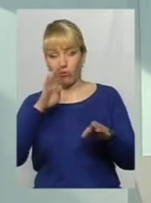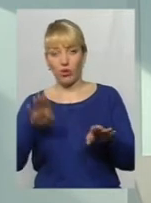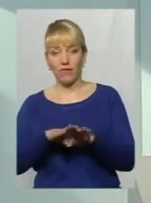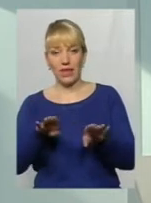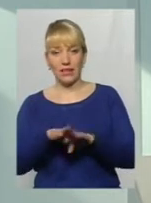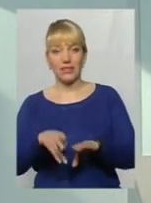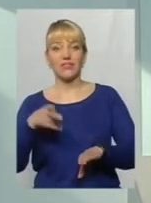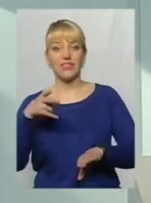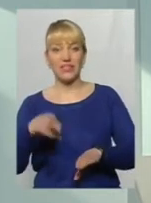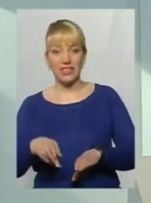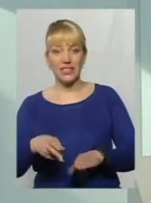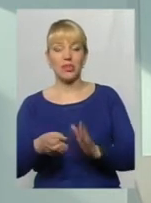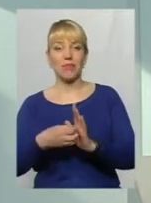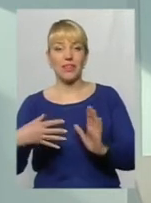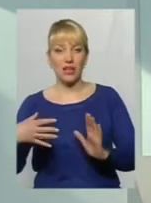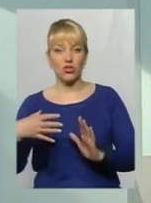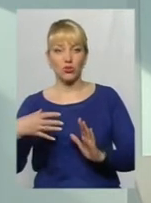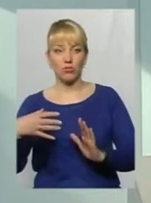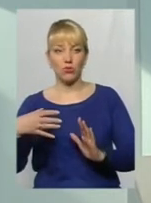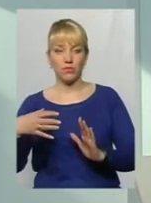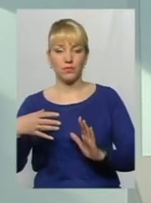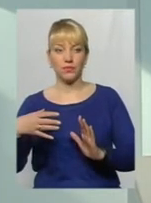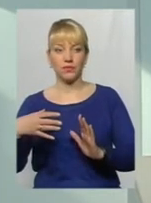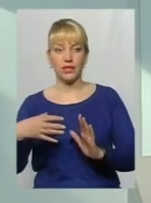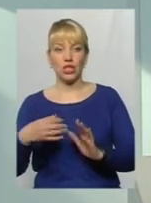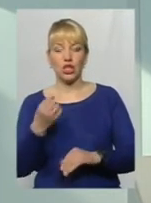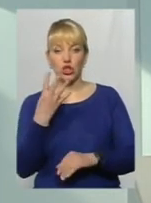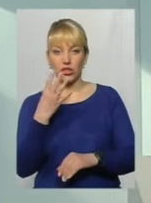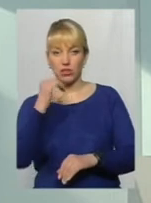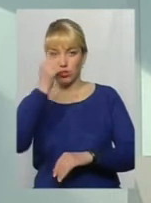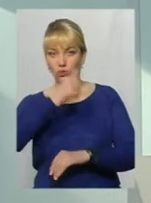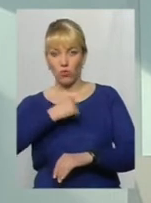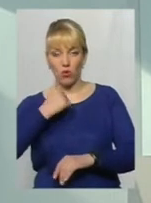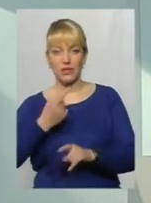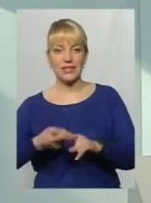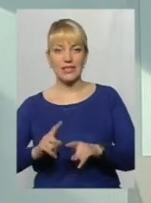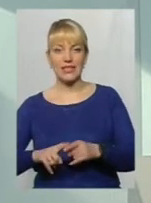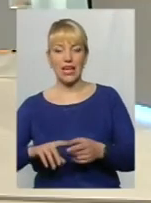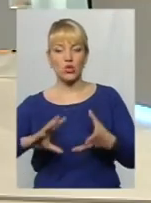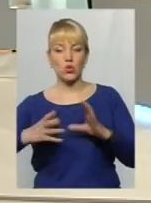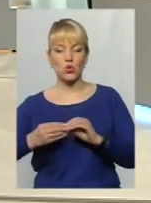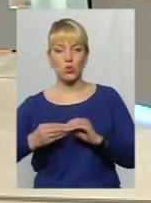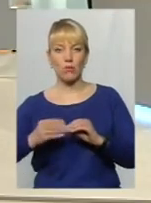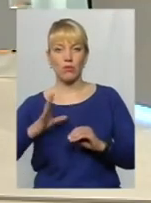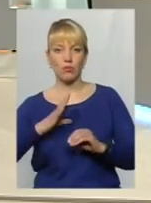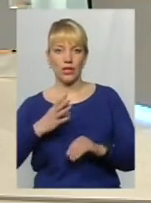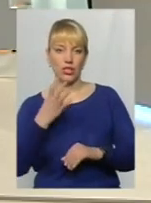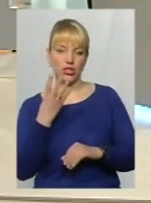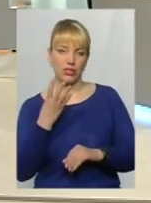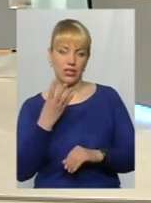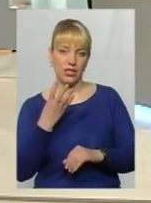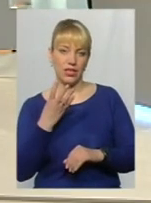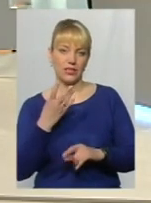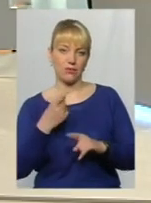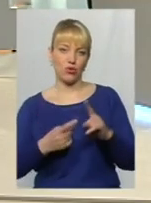2014 році ця сума не перевищувала 4,5 тисяч